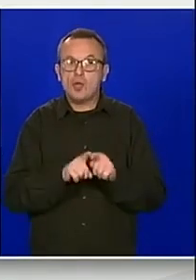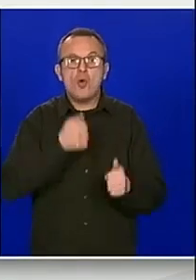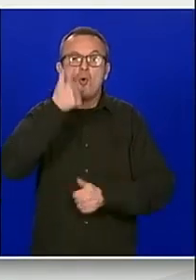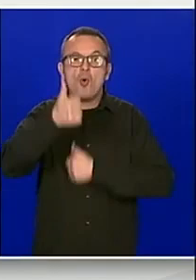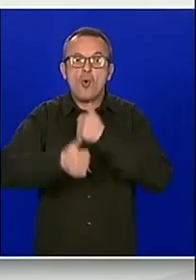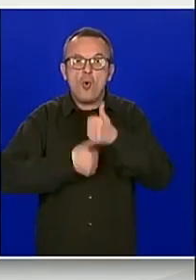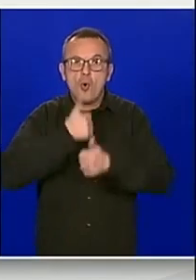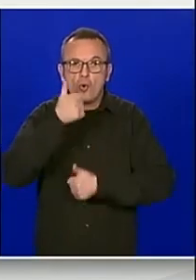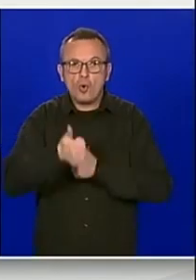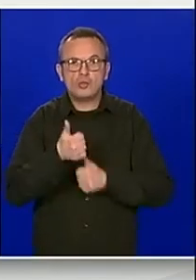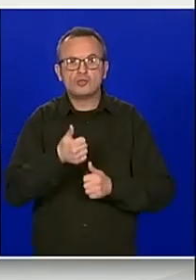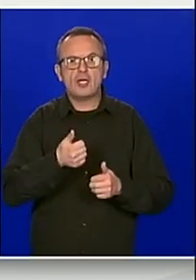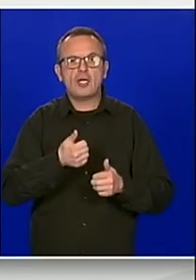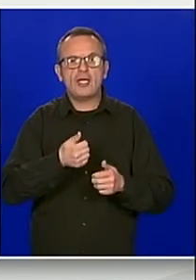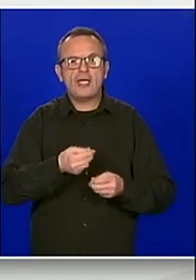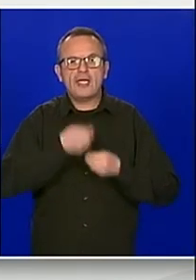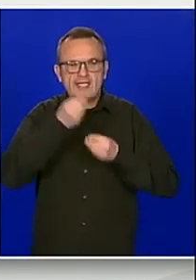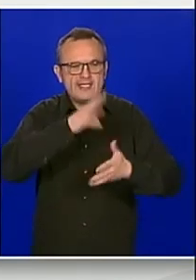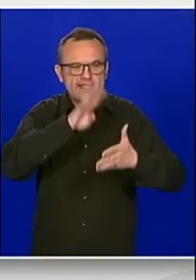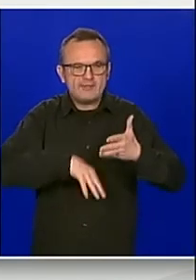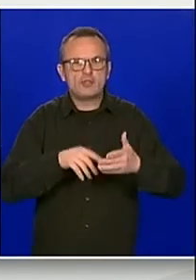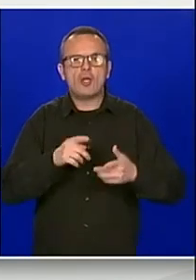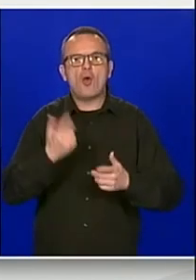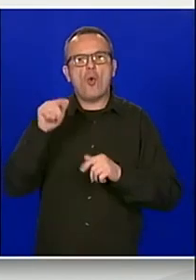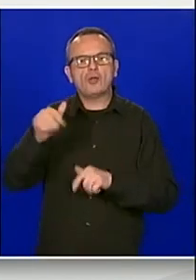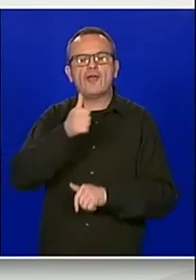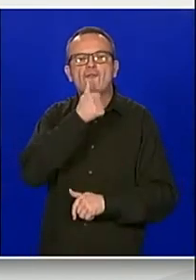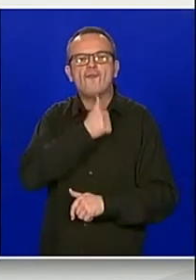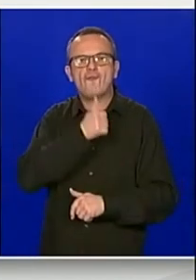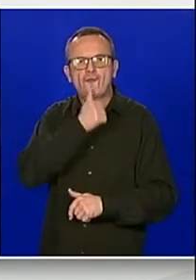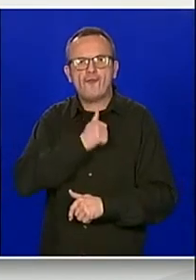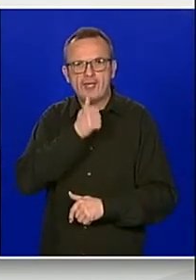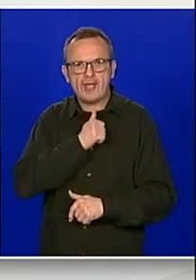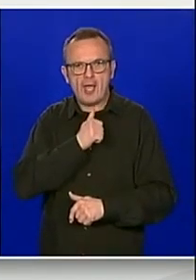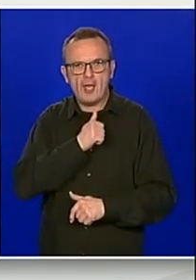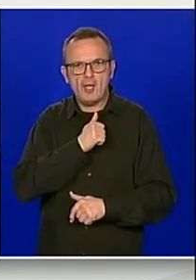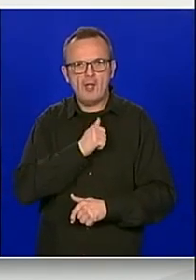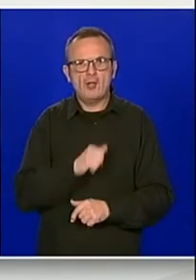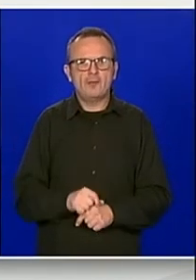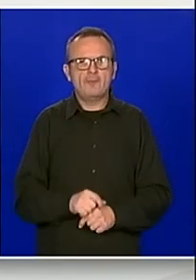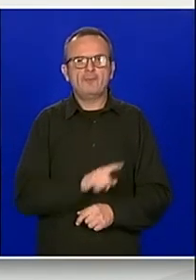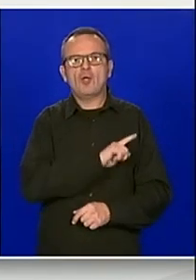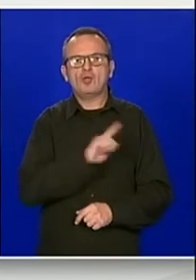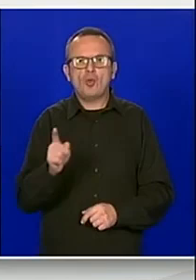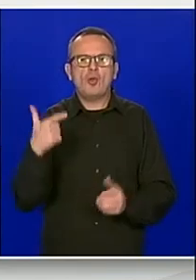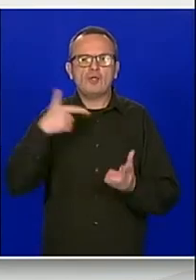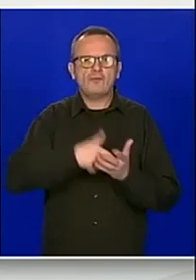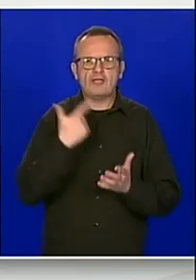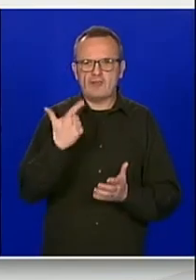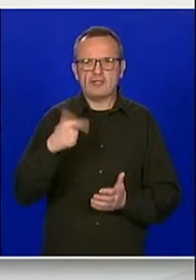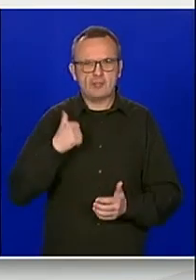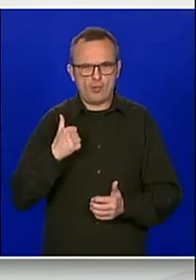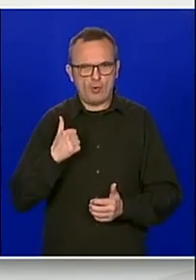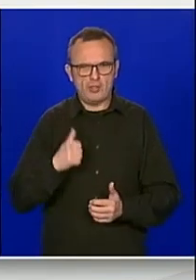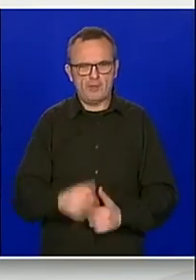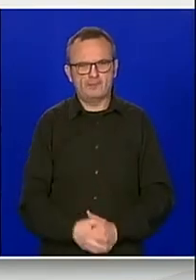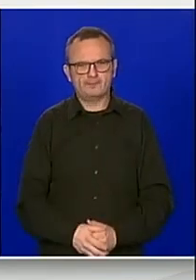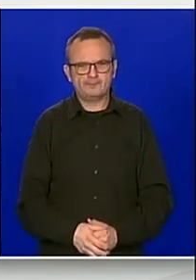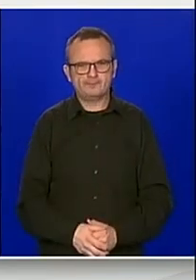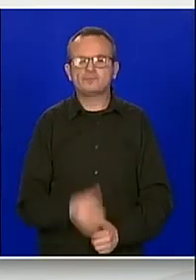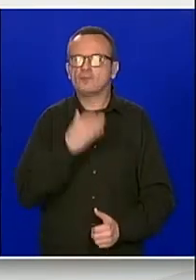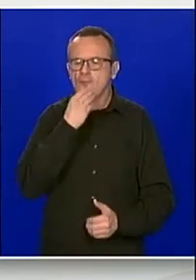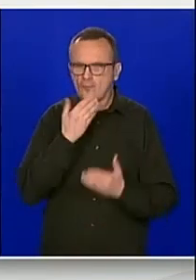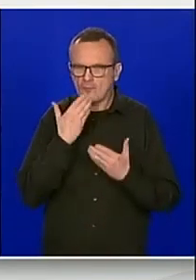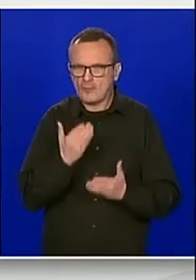izvještaja Fine za godinu koja je završava 31. prosinca 2020. Izvolite. Hvala lijepo. Pa